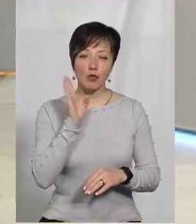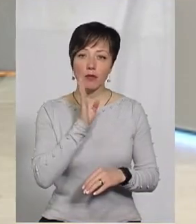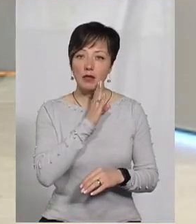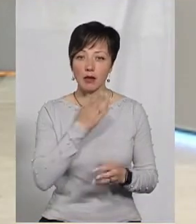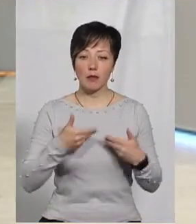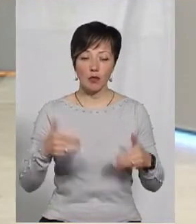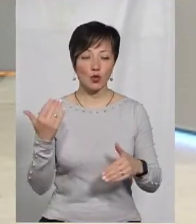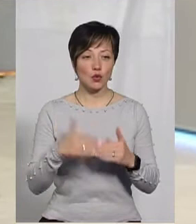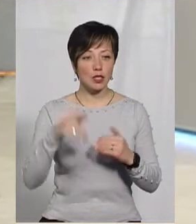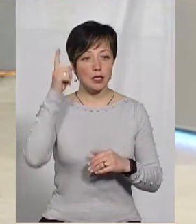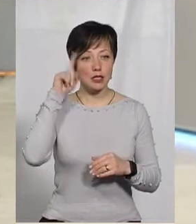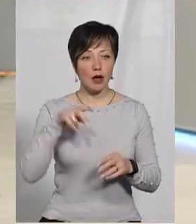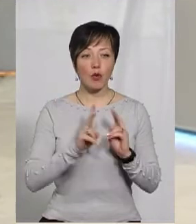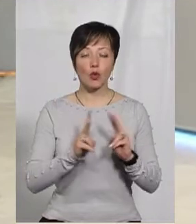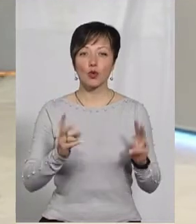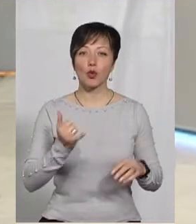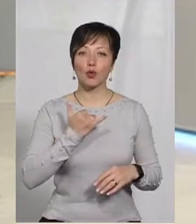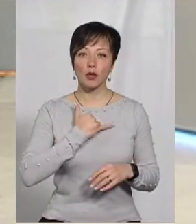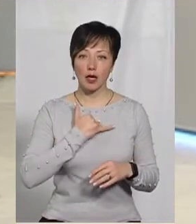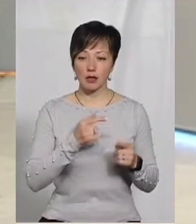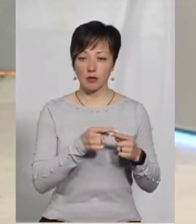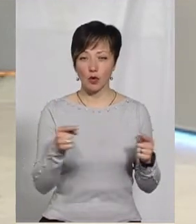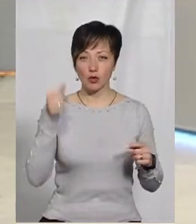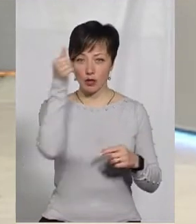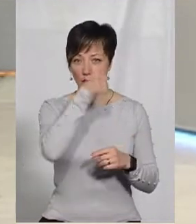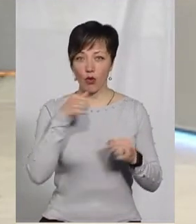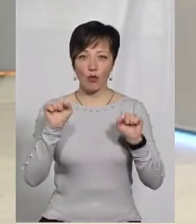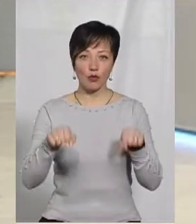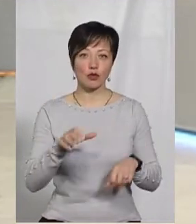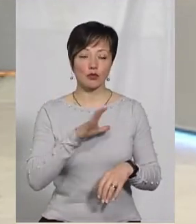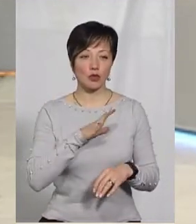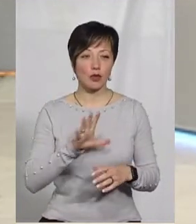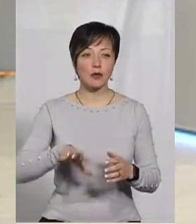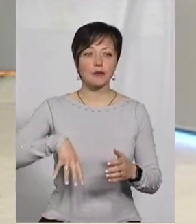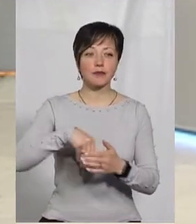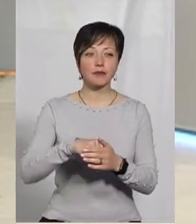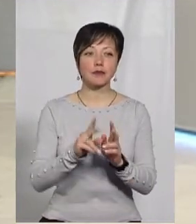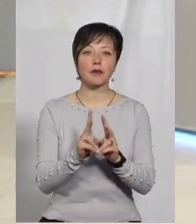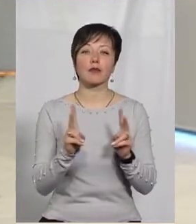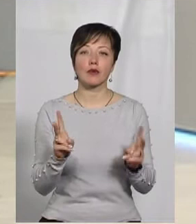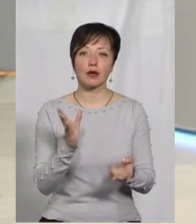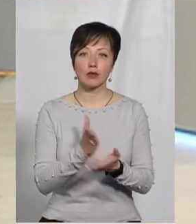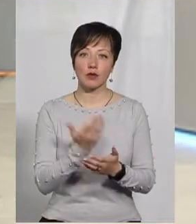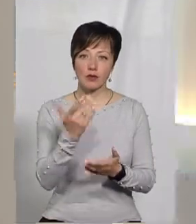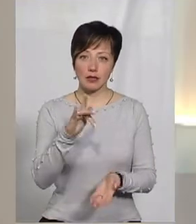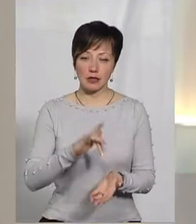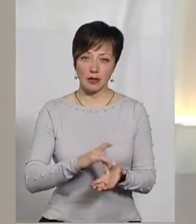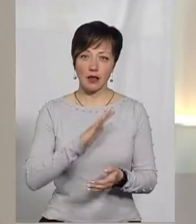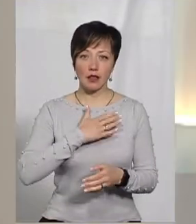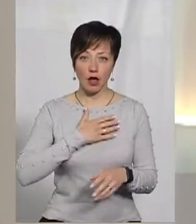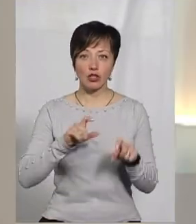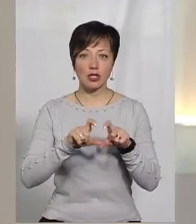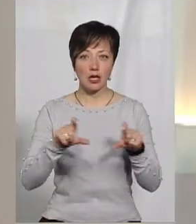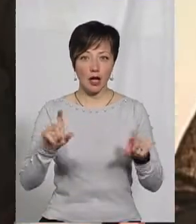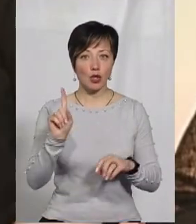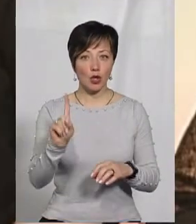матерів. Ми вже знаємо, хто в нас на протязі року може бути. За чий кошт існує ваш центр? Наш